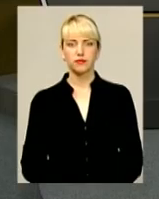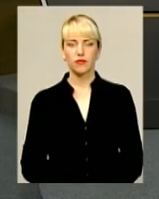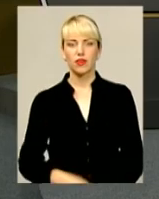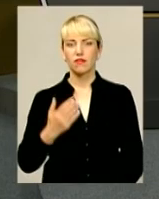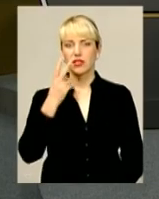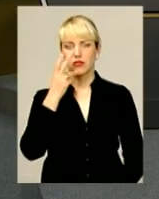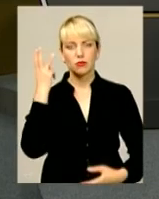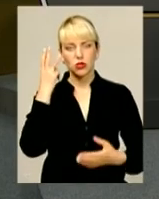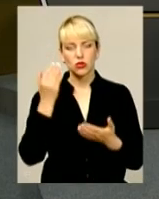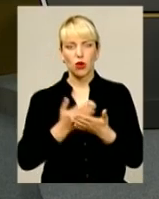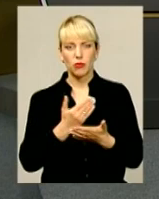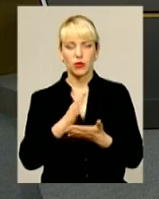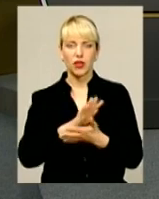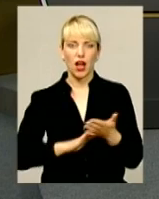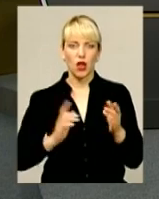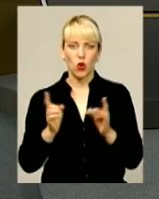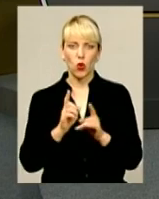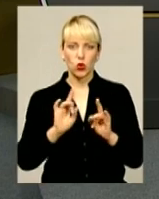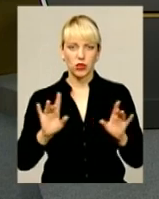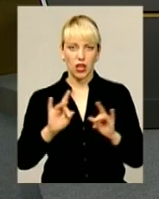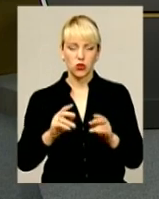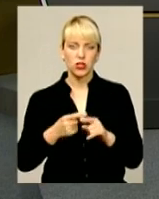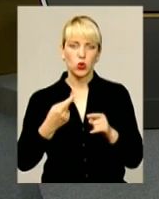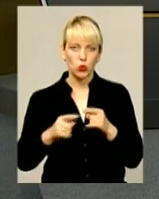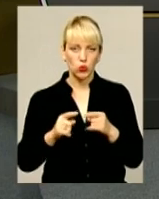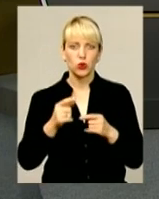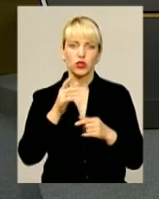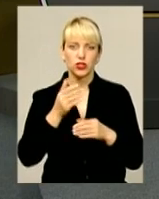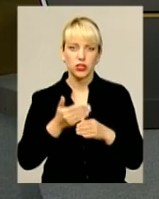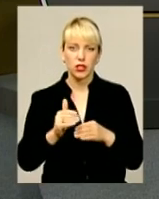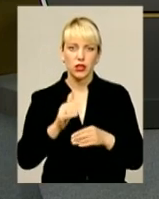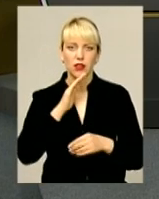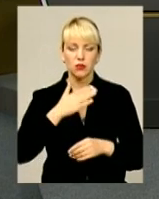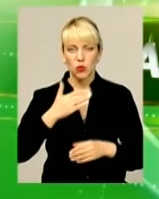Ви дивитесь Подільську панораму. Далі короткий анонс наступної частини програми.